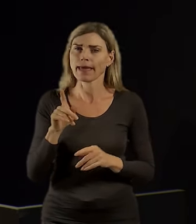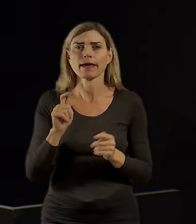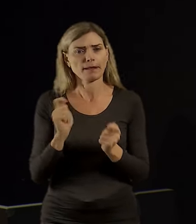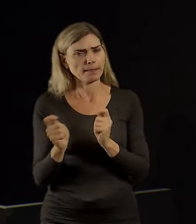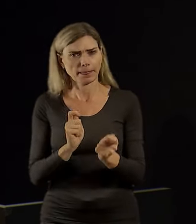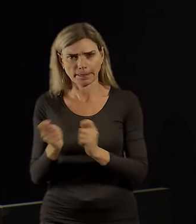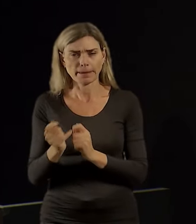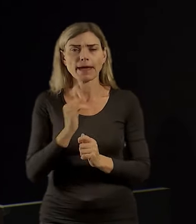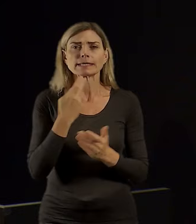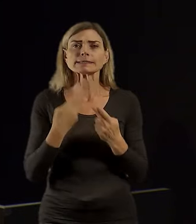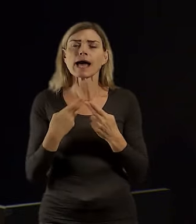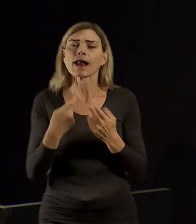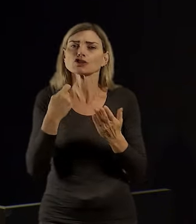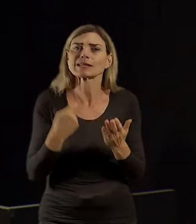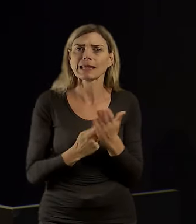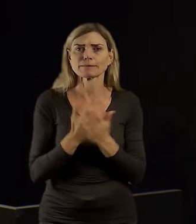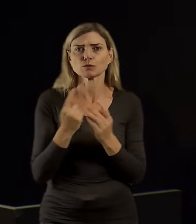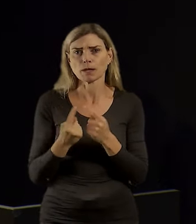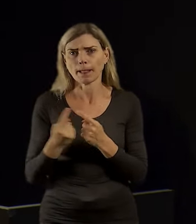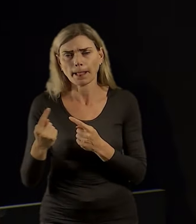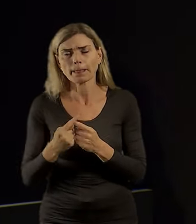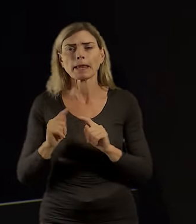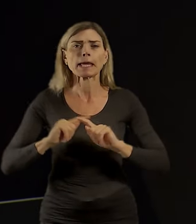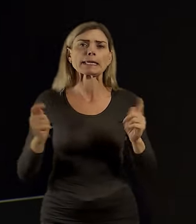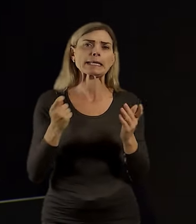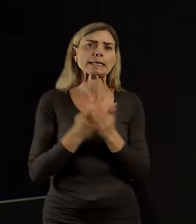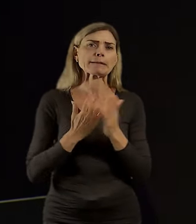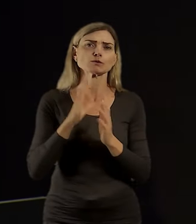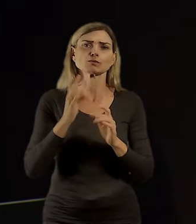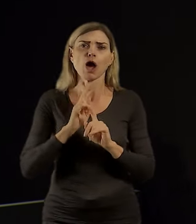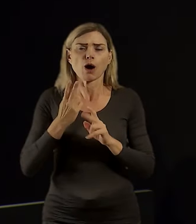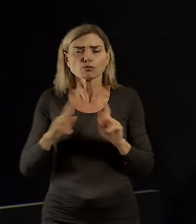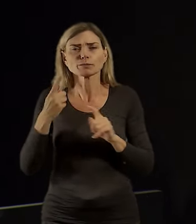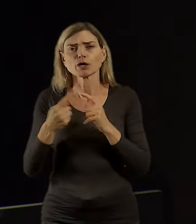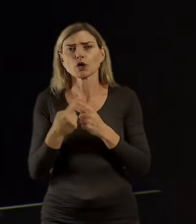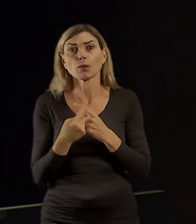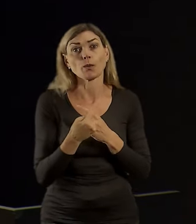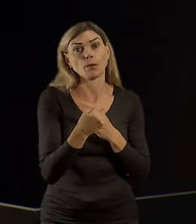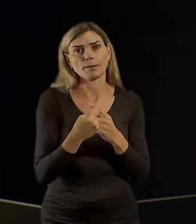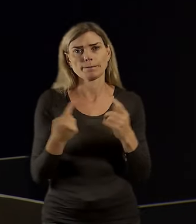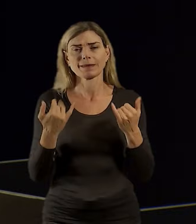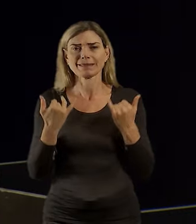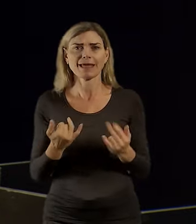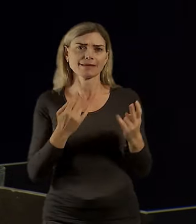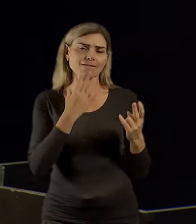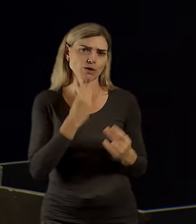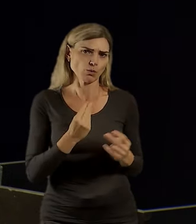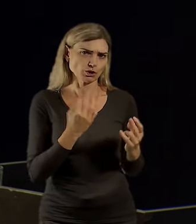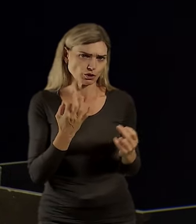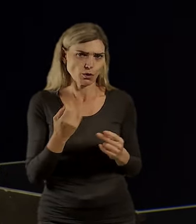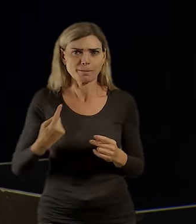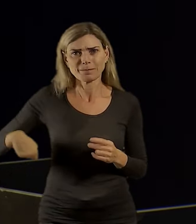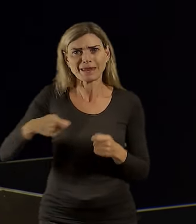každou jinou službu to může vypadat trochu jinak. Já tady ještě chci využít příležitosti a poděkovat týmu